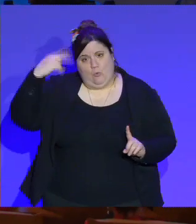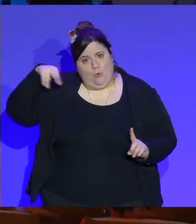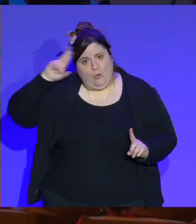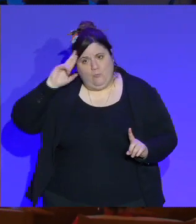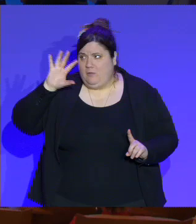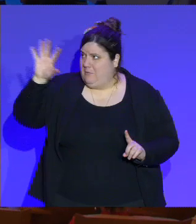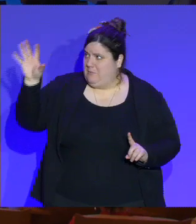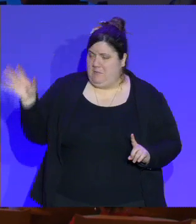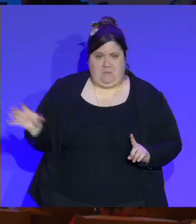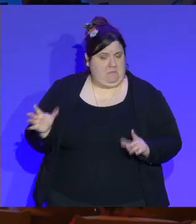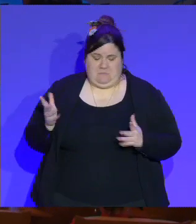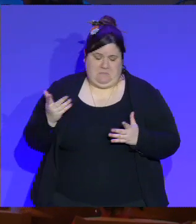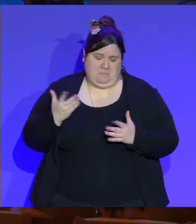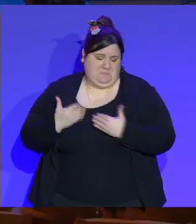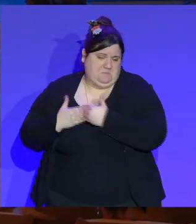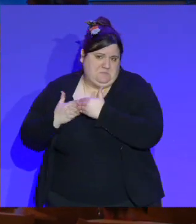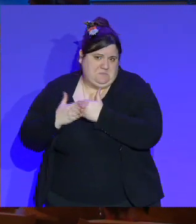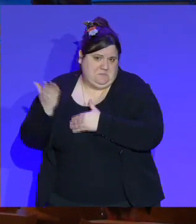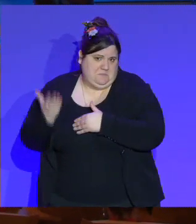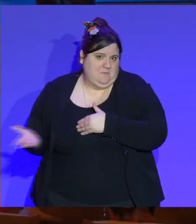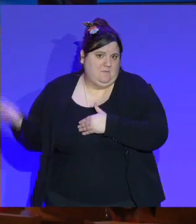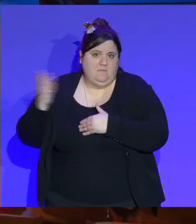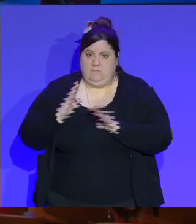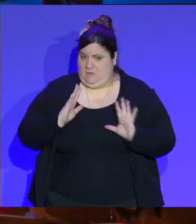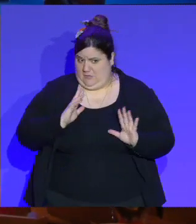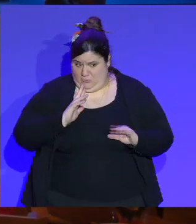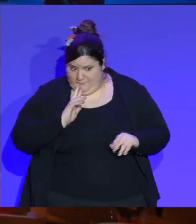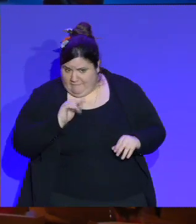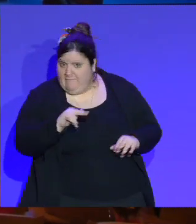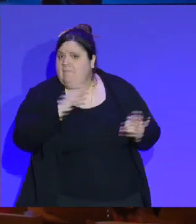Paris va accueillir les premiers jeux